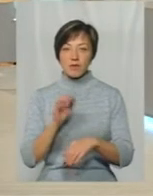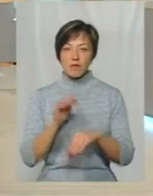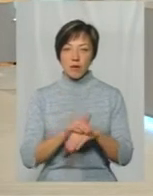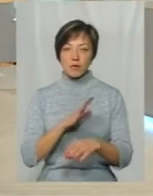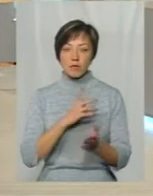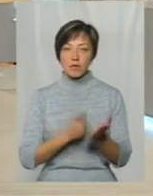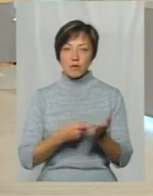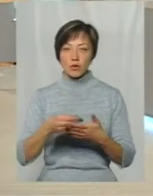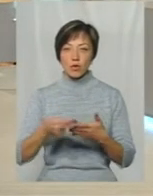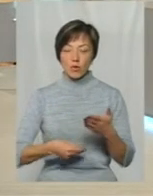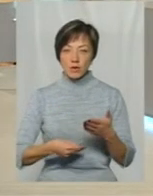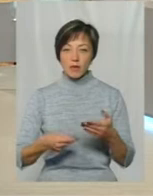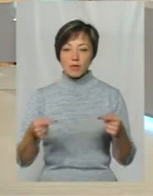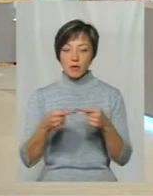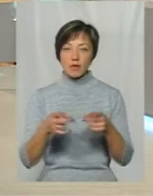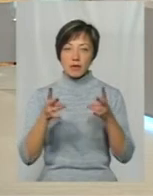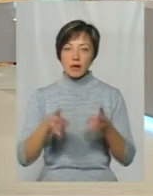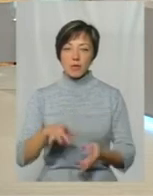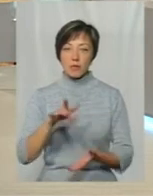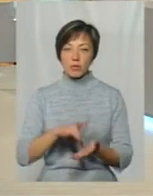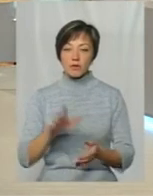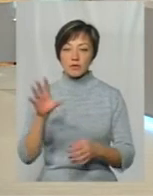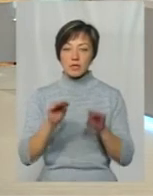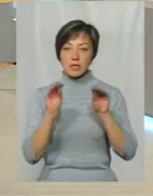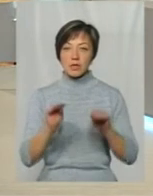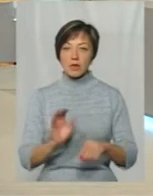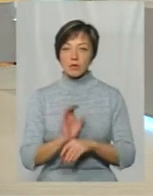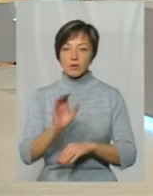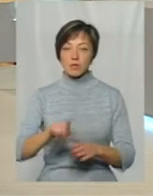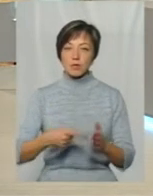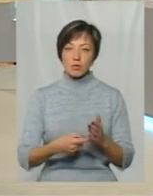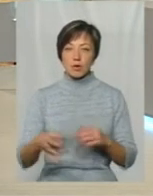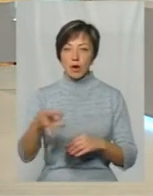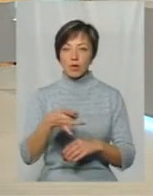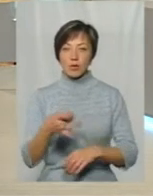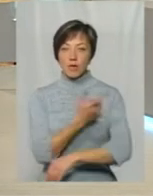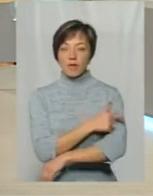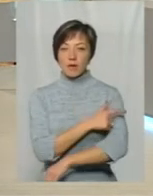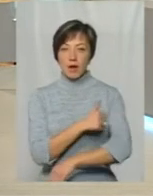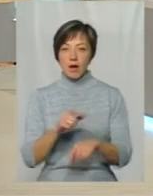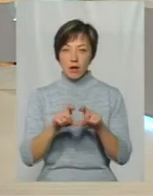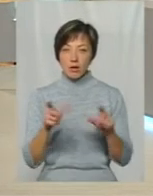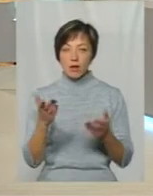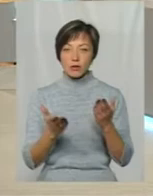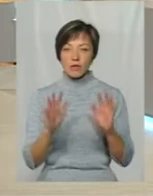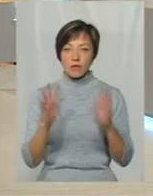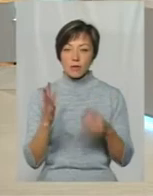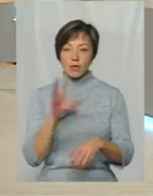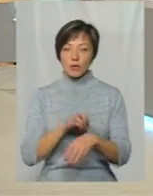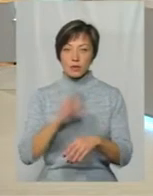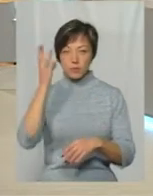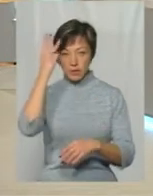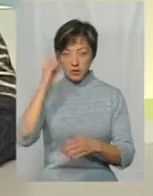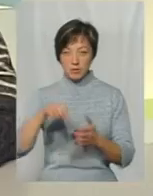підтверджений довідкою відповідної стравпункту Або всі ці дані поступають на міську або на районну ветеринарну лікарню Якщо є випадок покусу в